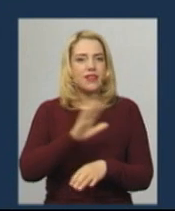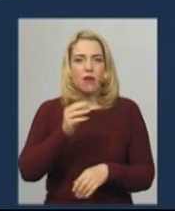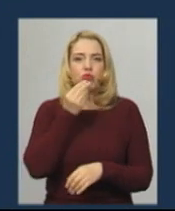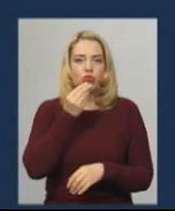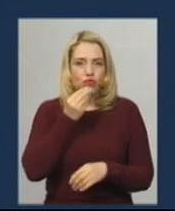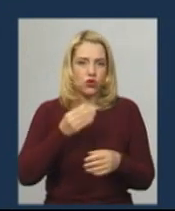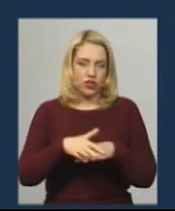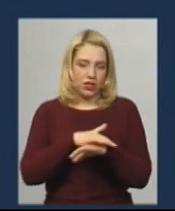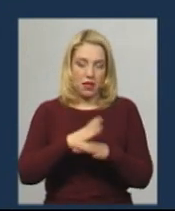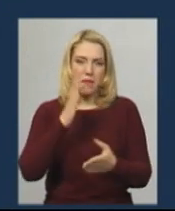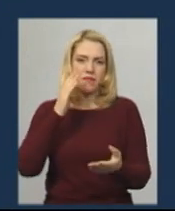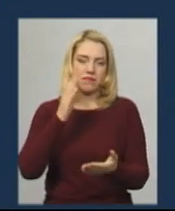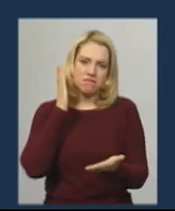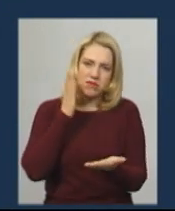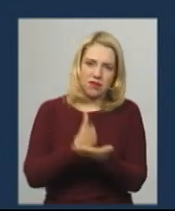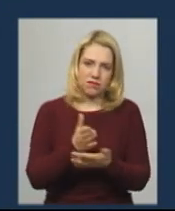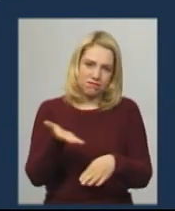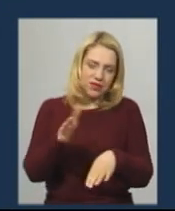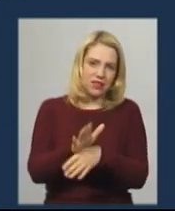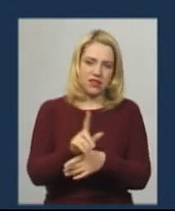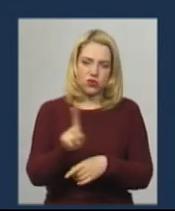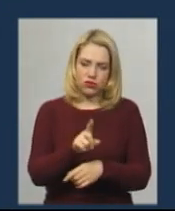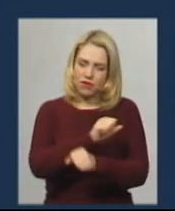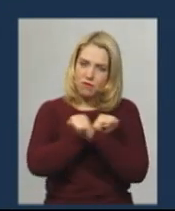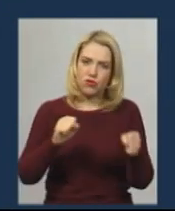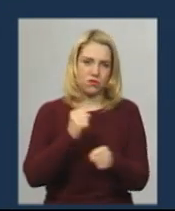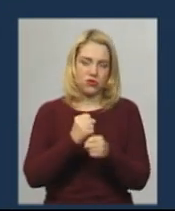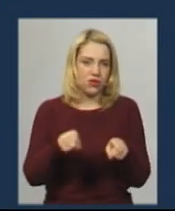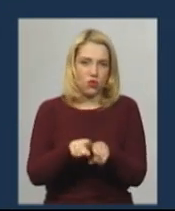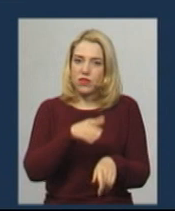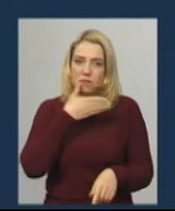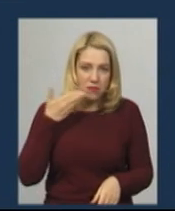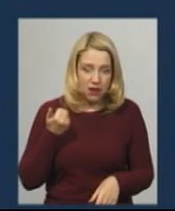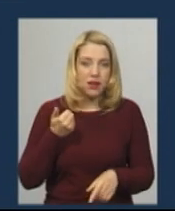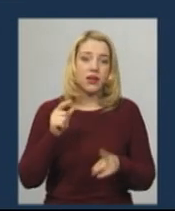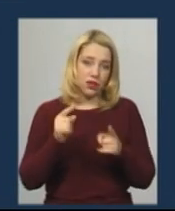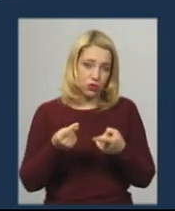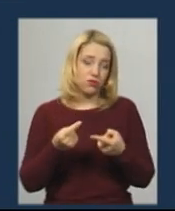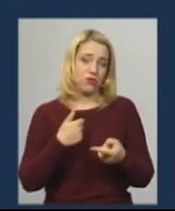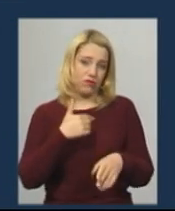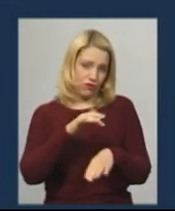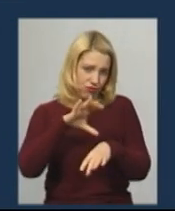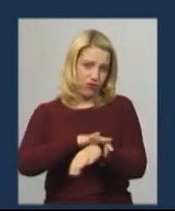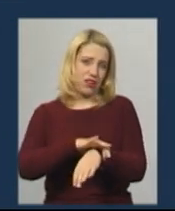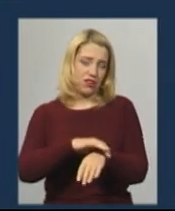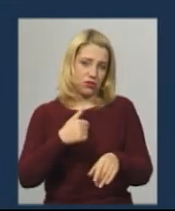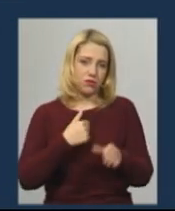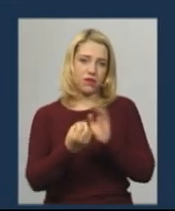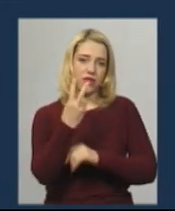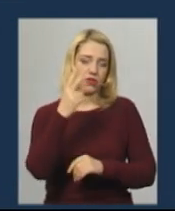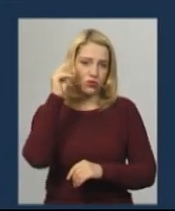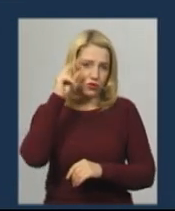то прямої заборони там немає. Тому, фактично, з 12-го числа,